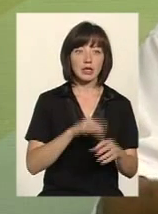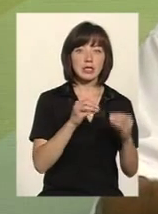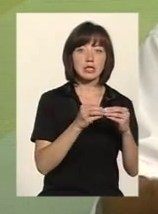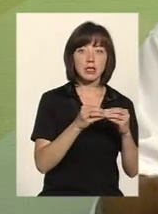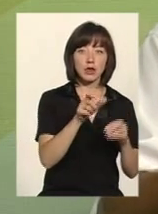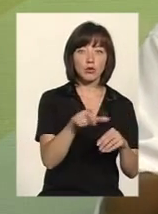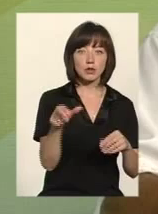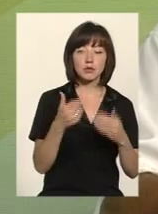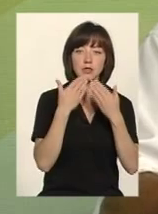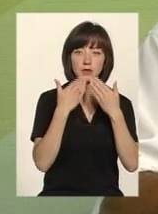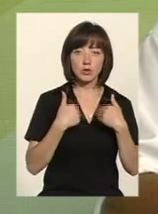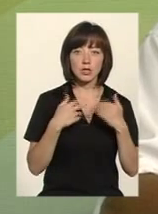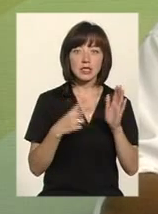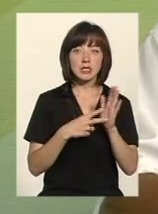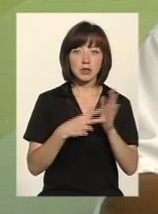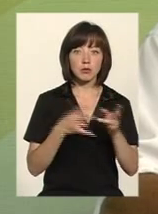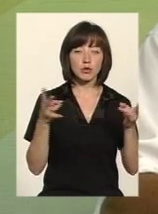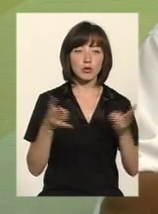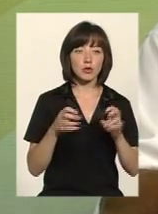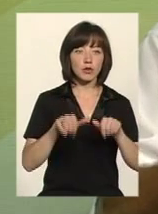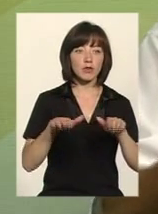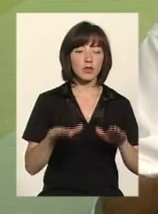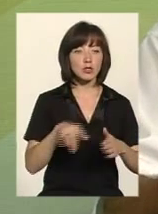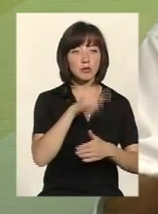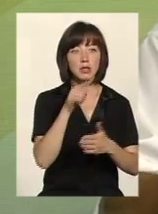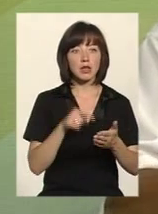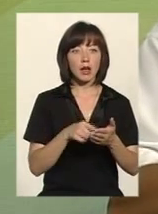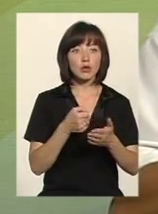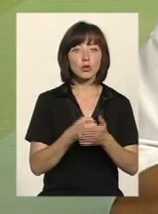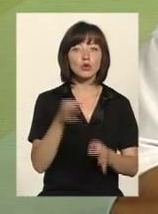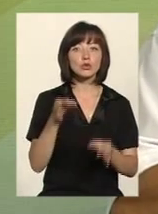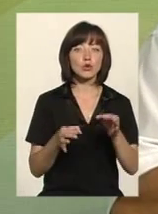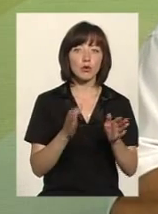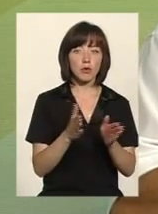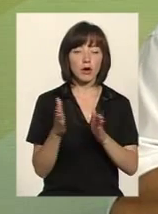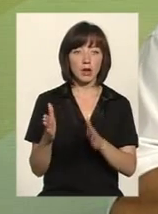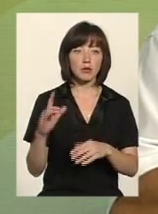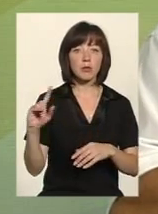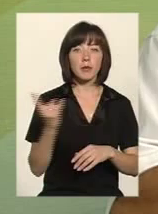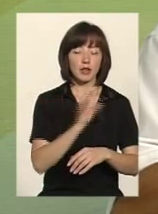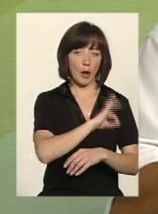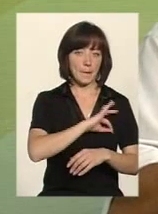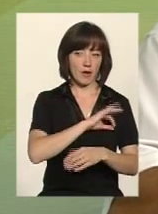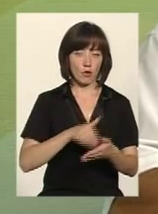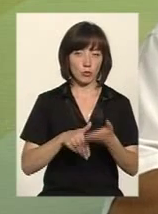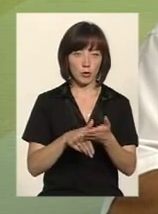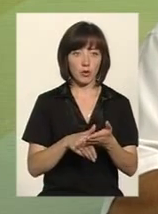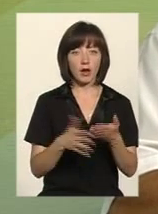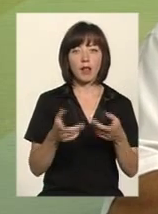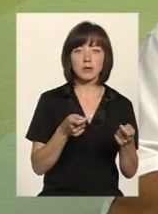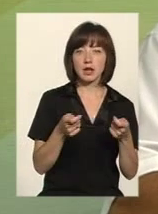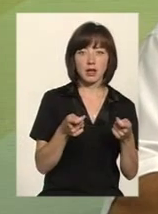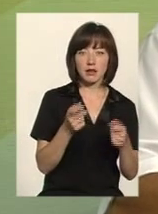осіб, які до нас звернулися, потребують вирішення питання до судового порядку, скажімо, наданням первинної правової допомоги. Тобто, десь